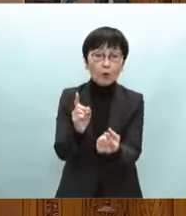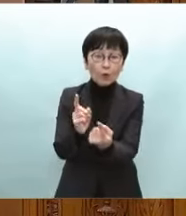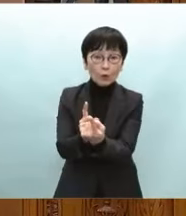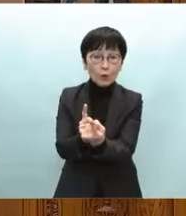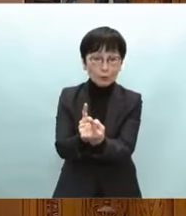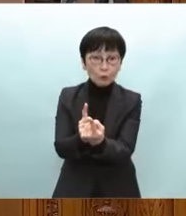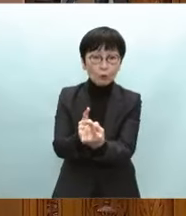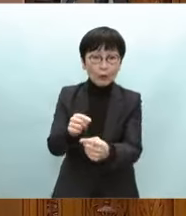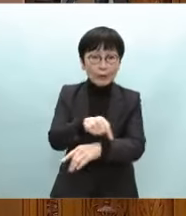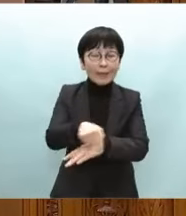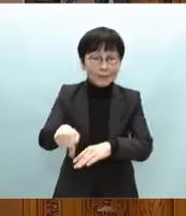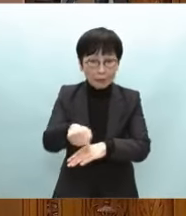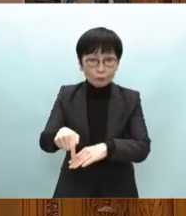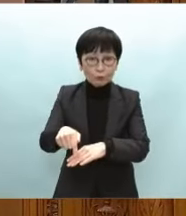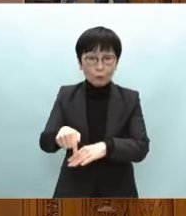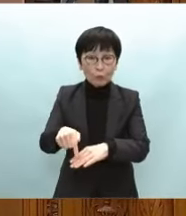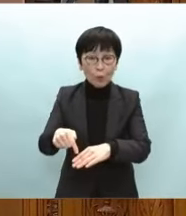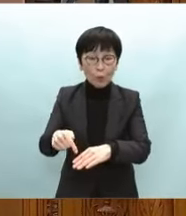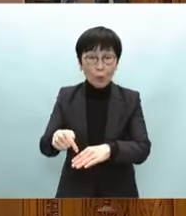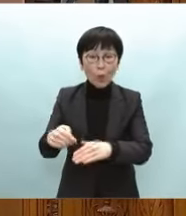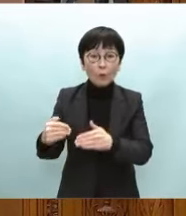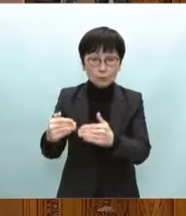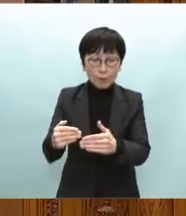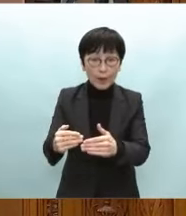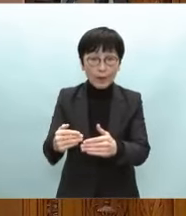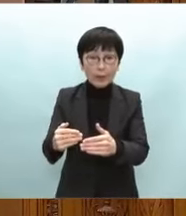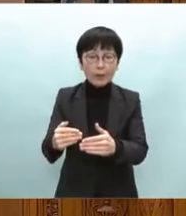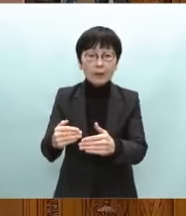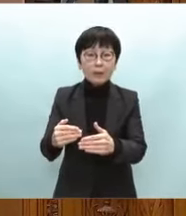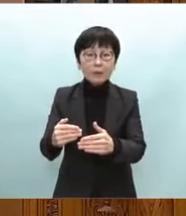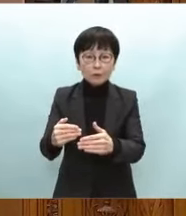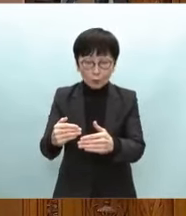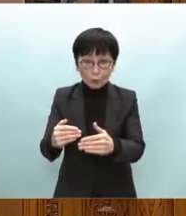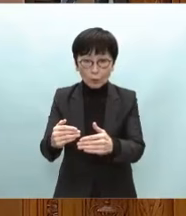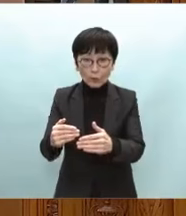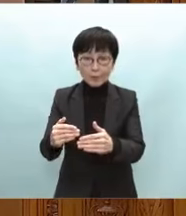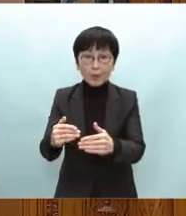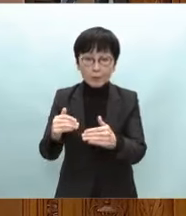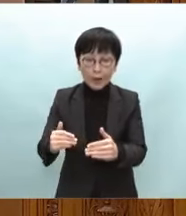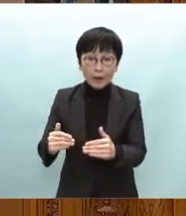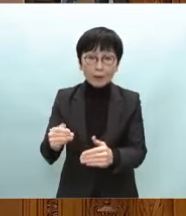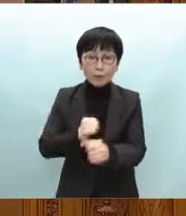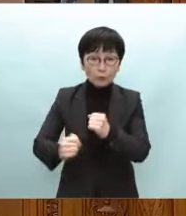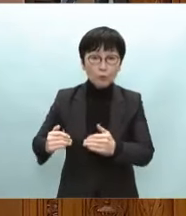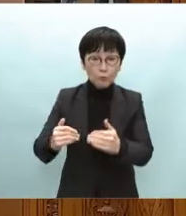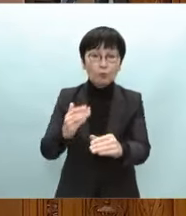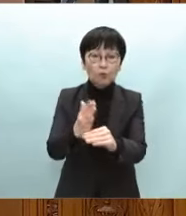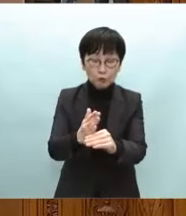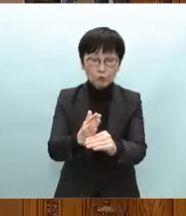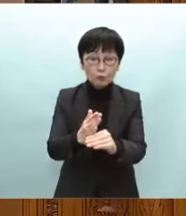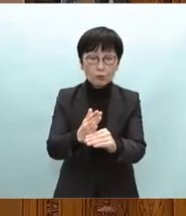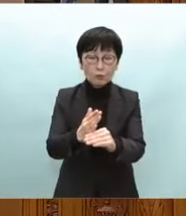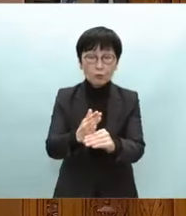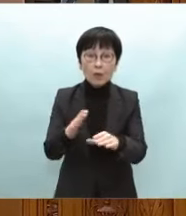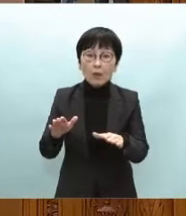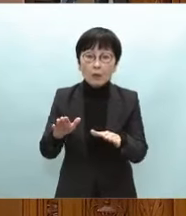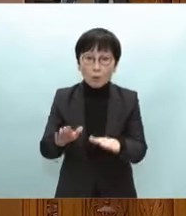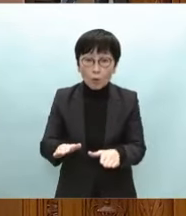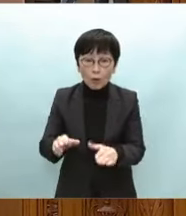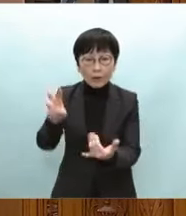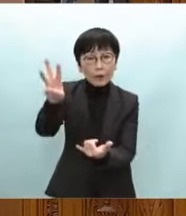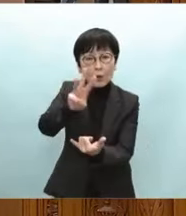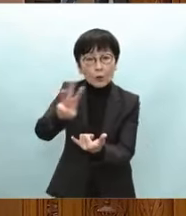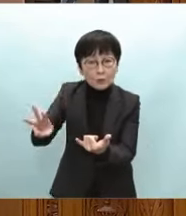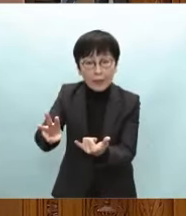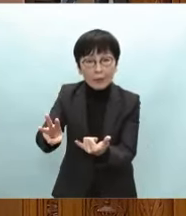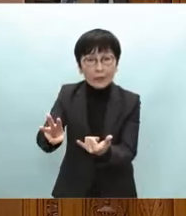強靭化の加速化そして進化を推進しているところですが今回の災害の